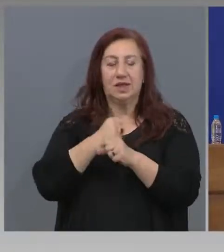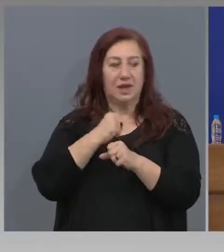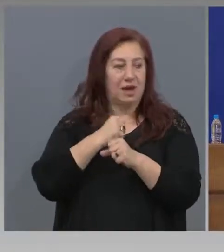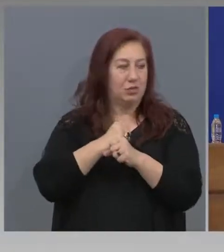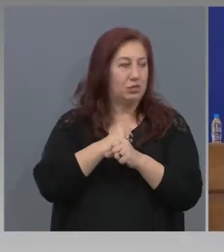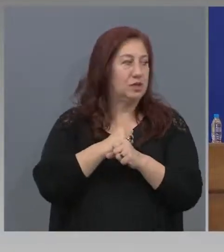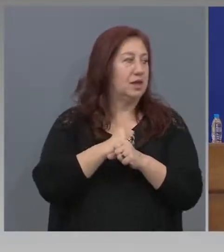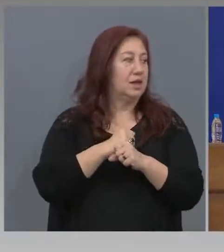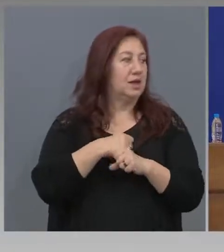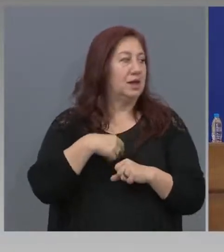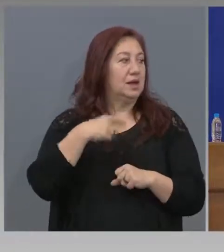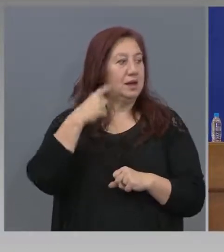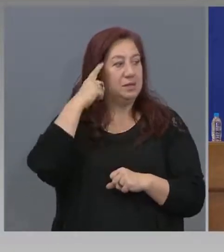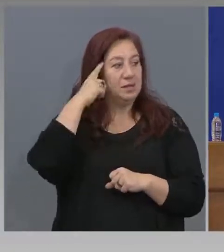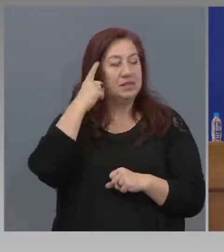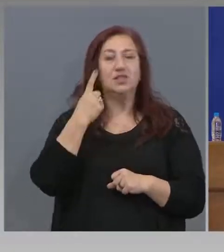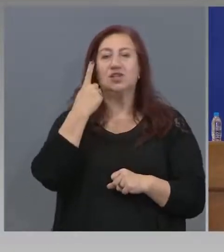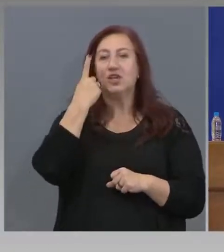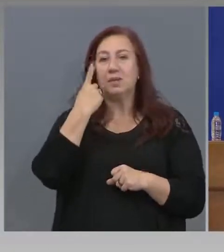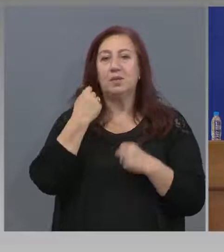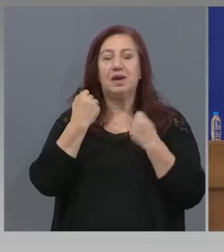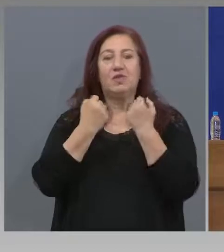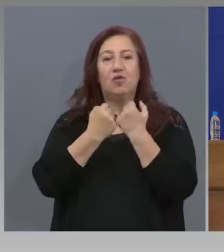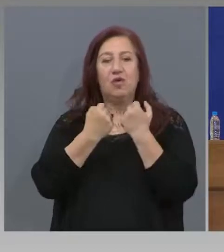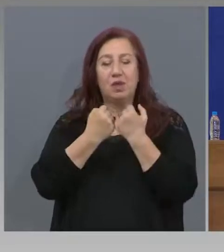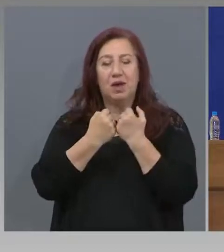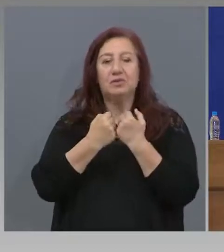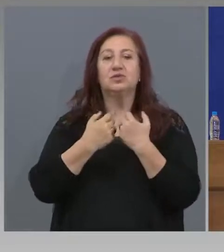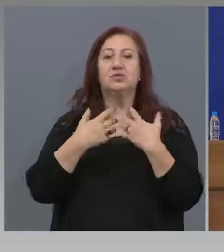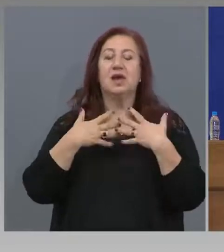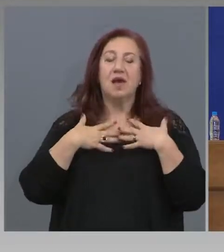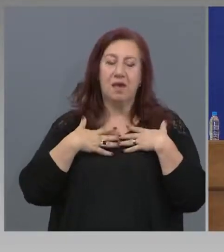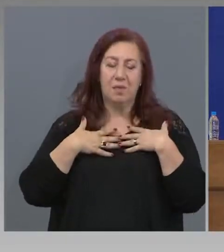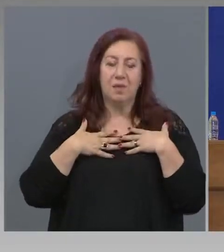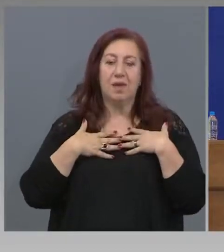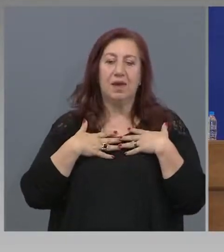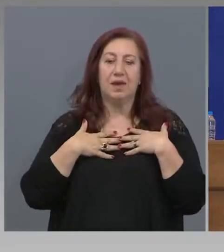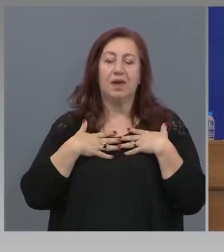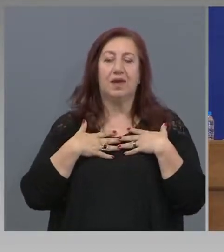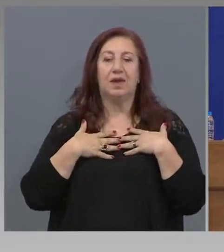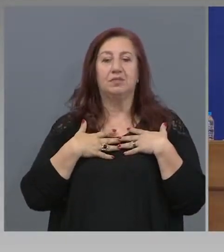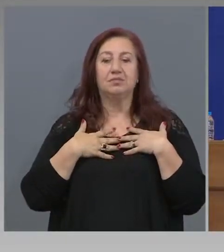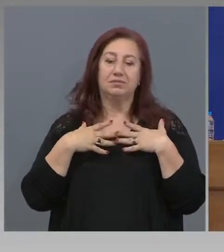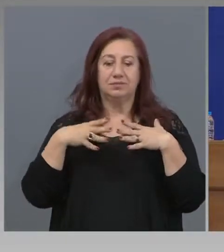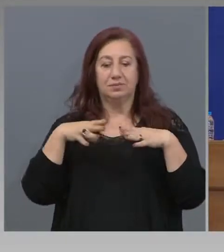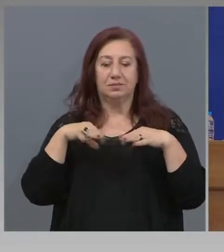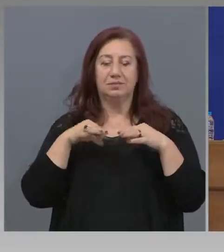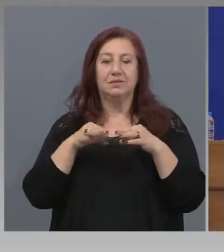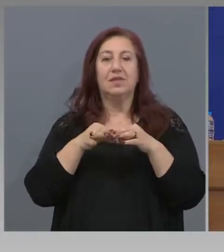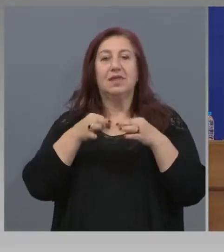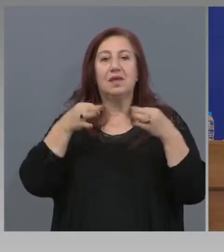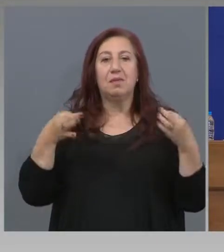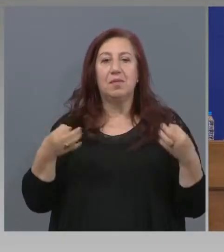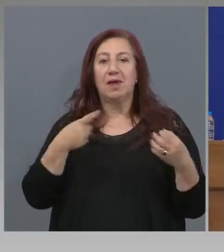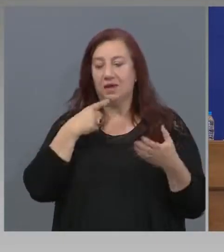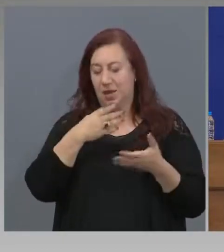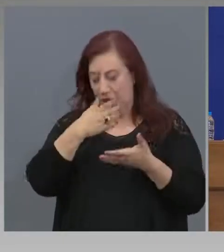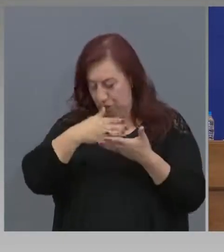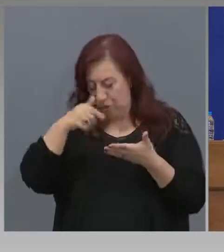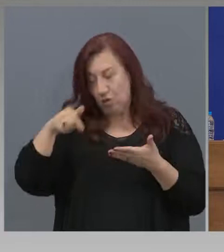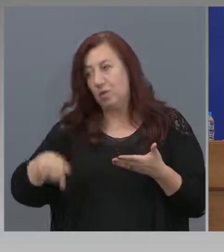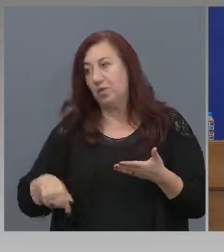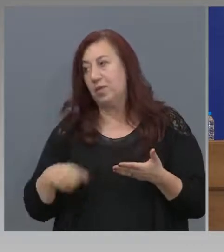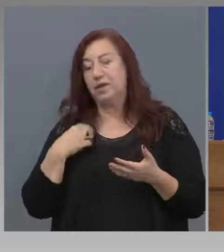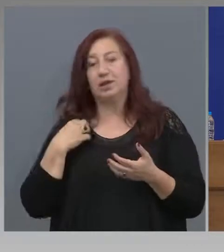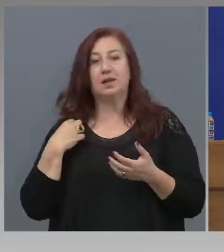имаме консенсус по отношение на мерките, които са припредети до момента. Като